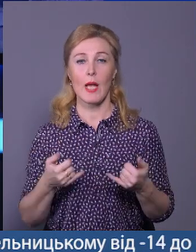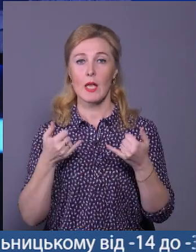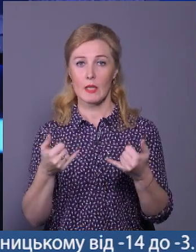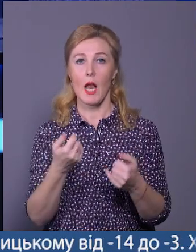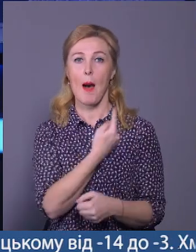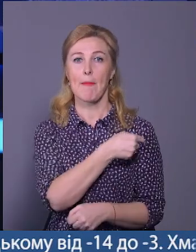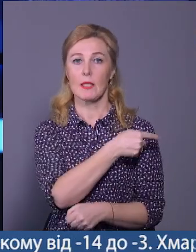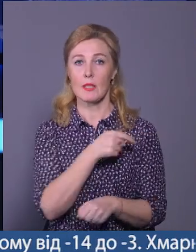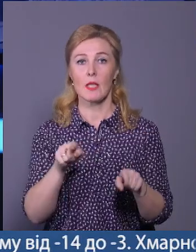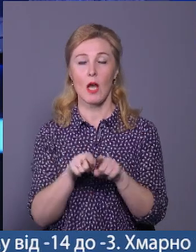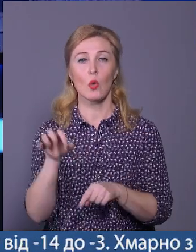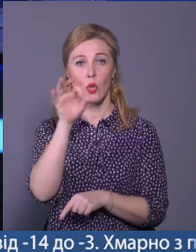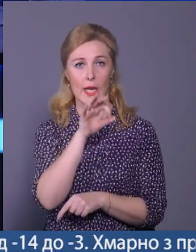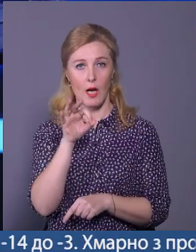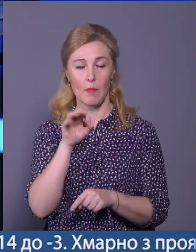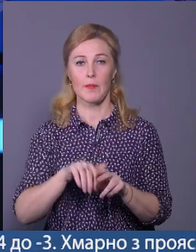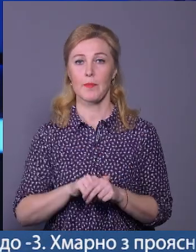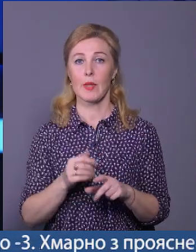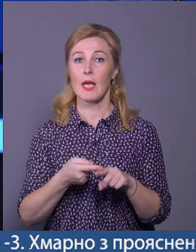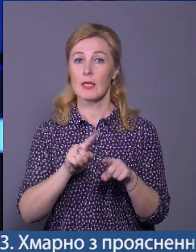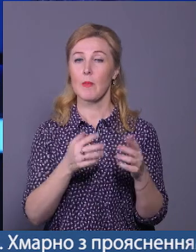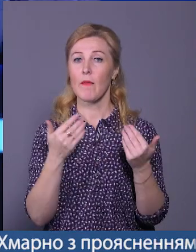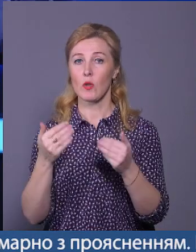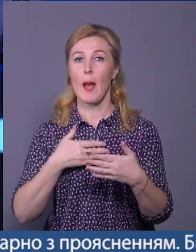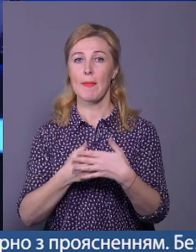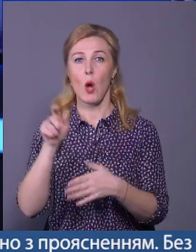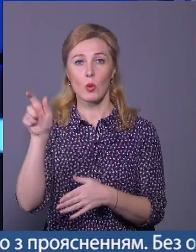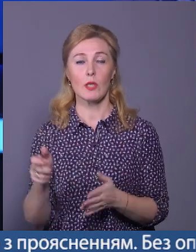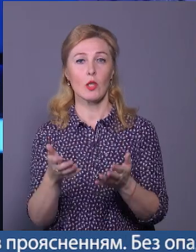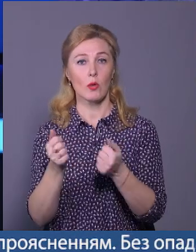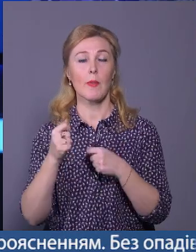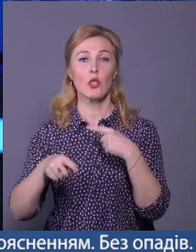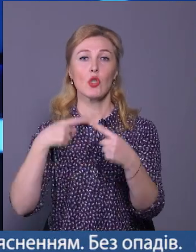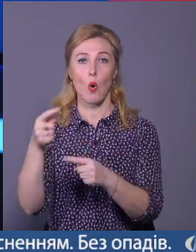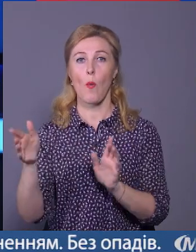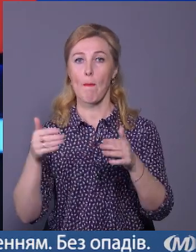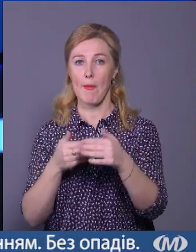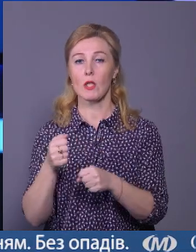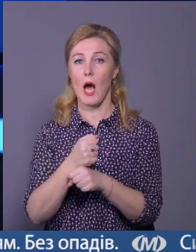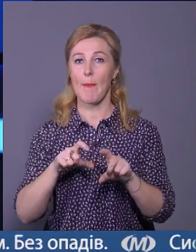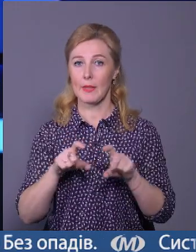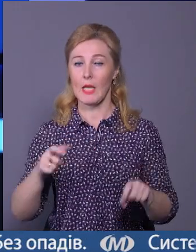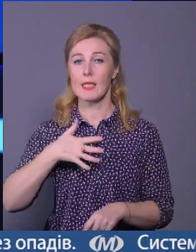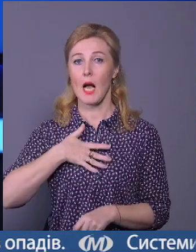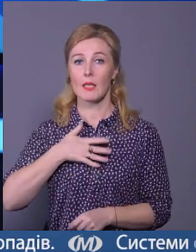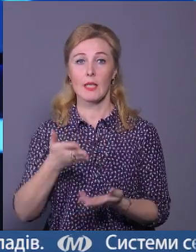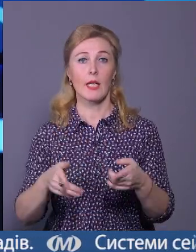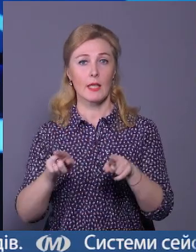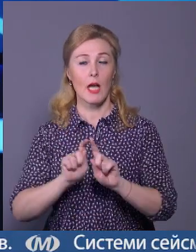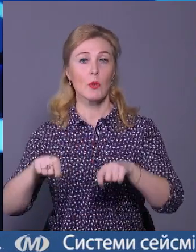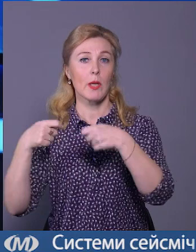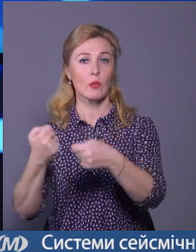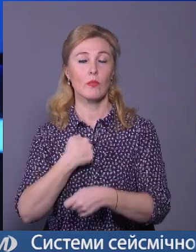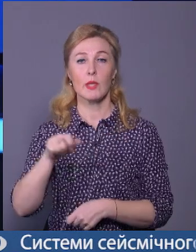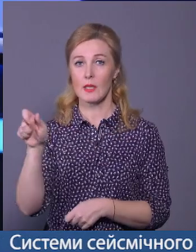тактичної медицини та ліками. Вже цими вихідними благодійники отримують чергову партію аптечок з Канади, які теж передадуть